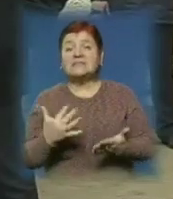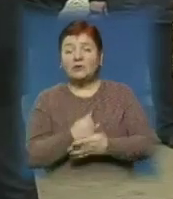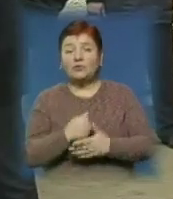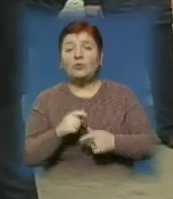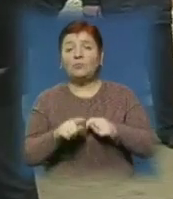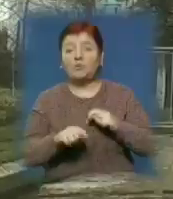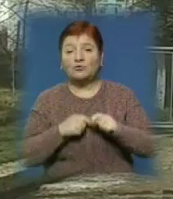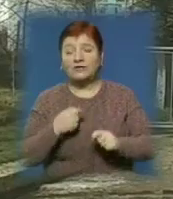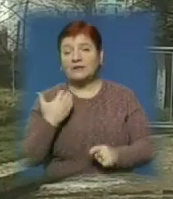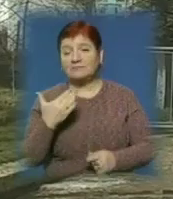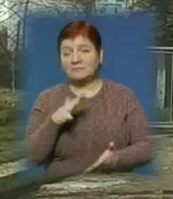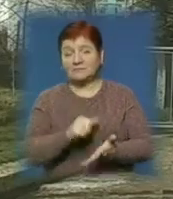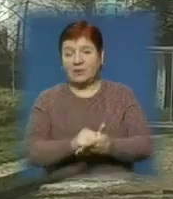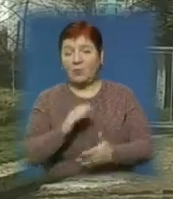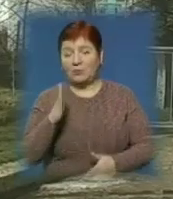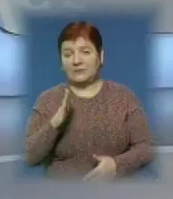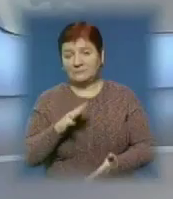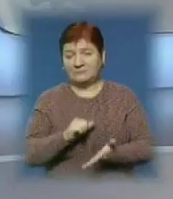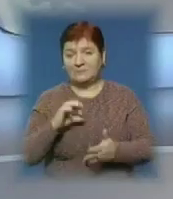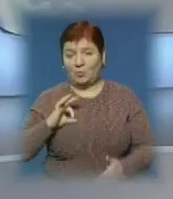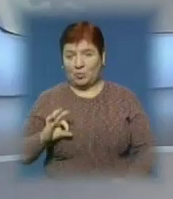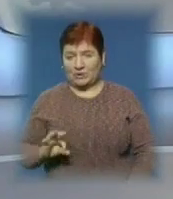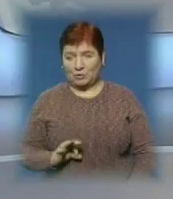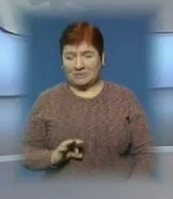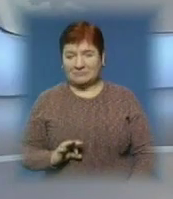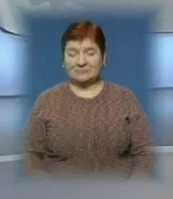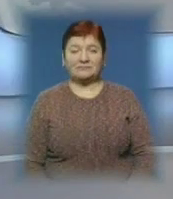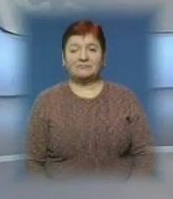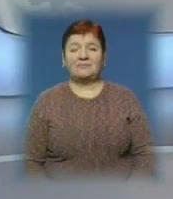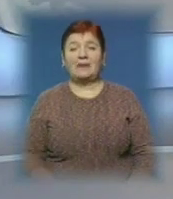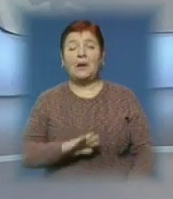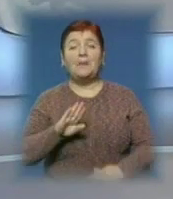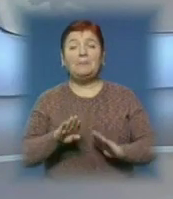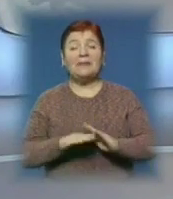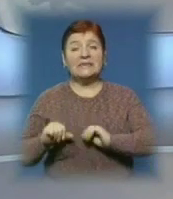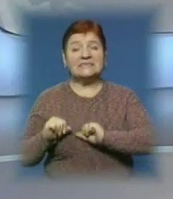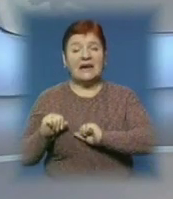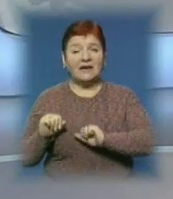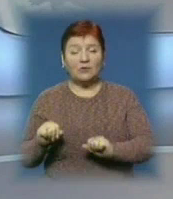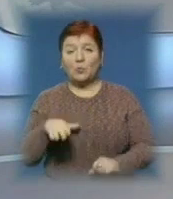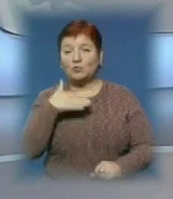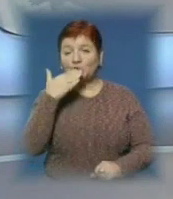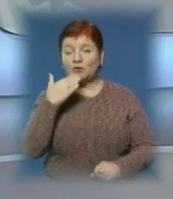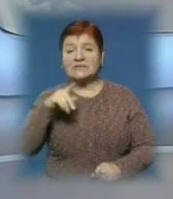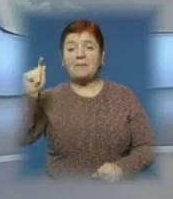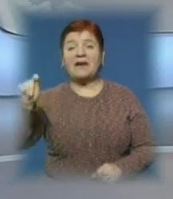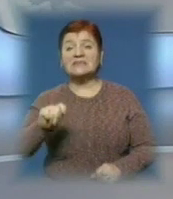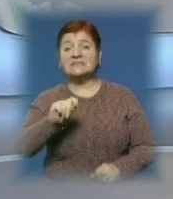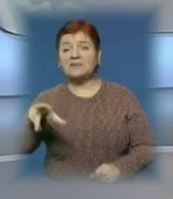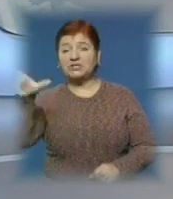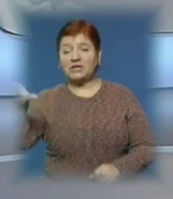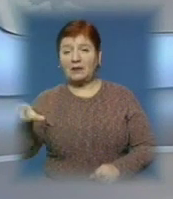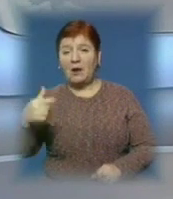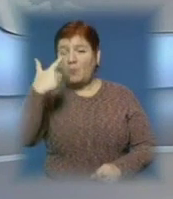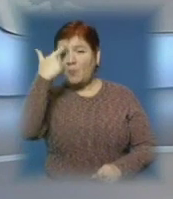цією справою займатиметься прокуратура. Під захистом надзвичайників. Ужгородських священників попередили